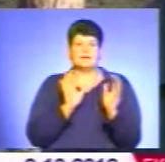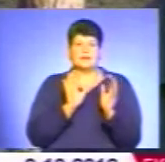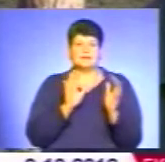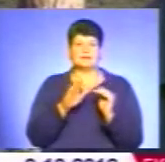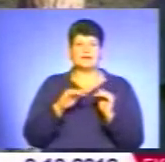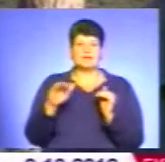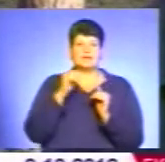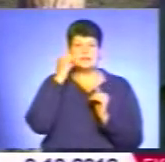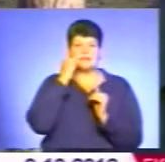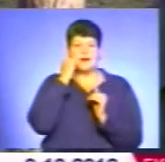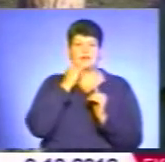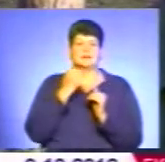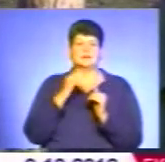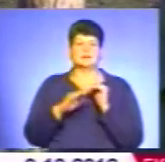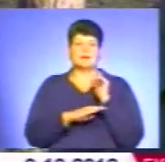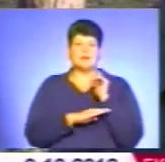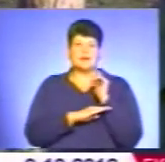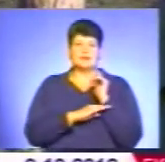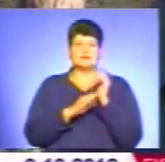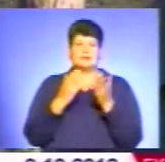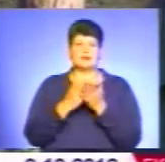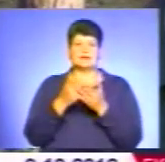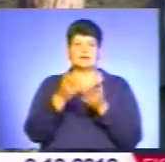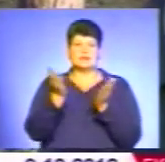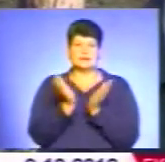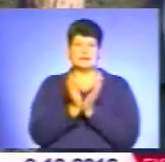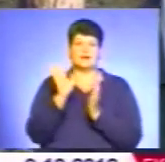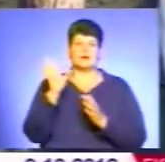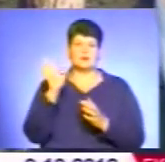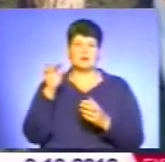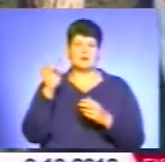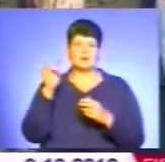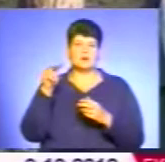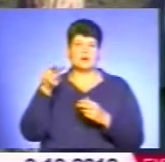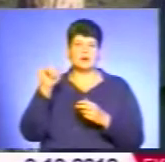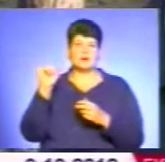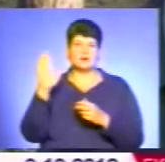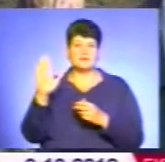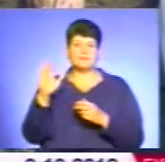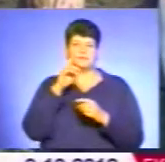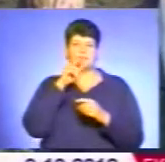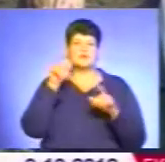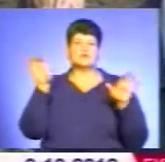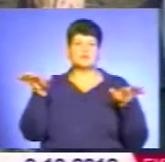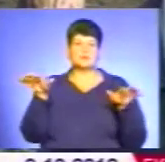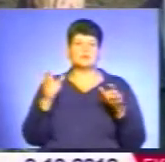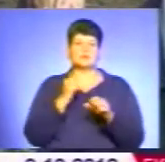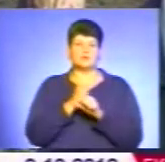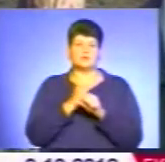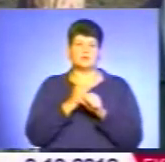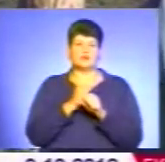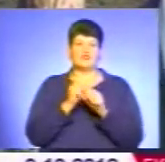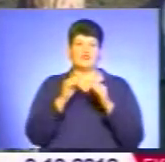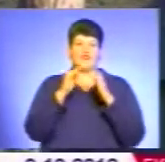є старі дерева, де гніздяться соколи і орли, то ми побудуємо спостережні вишки для орнітологів.